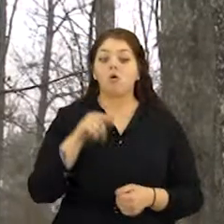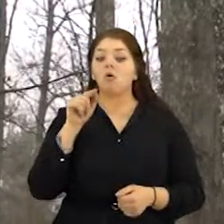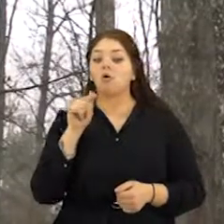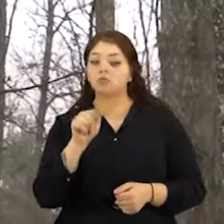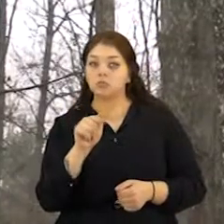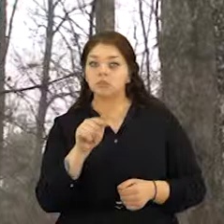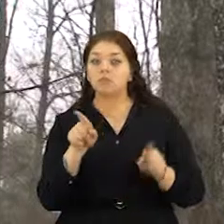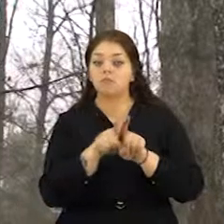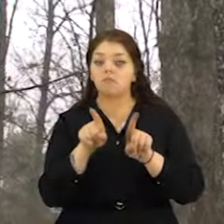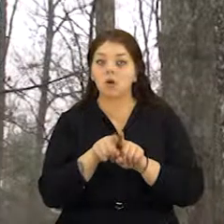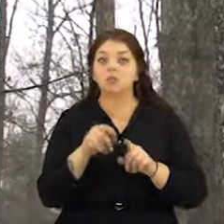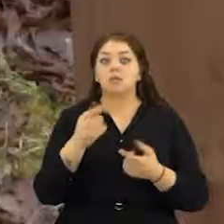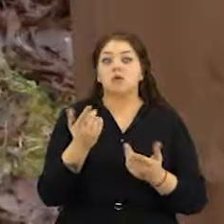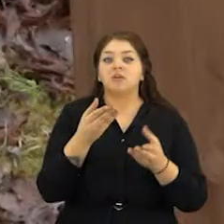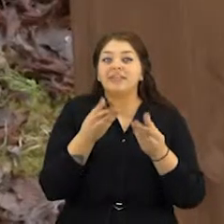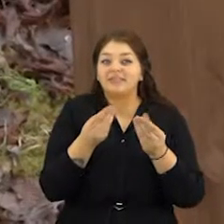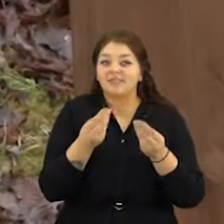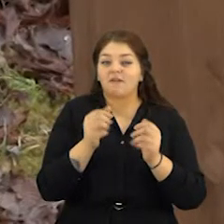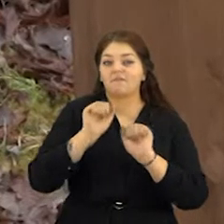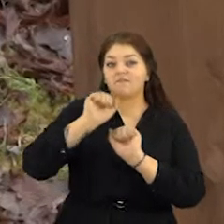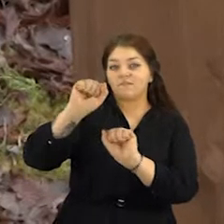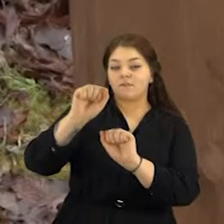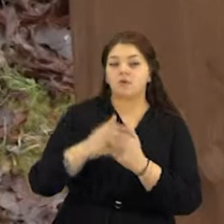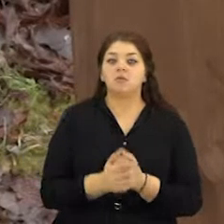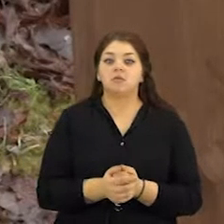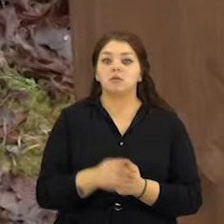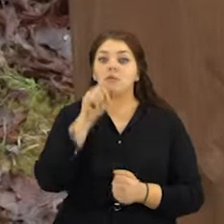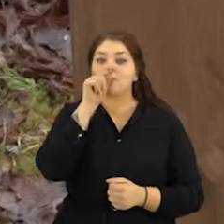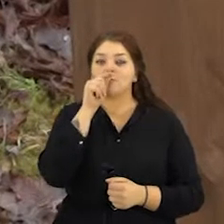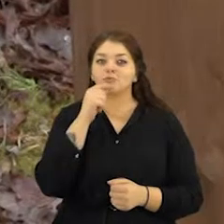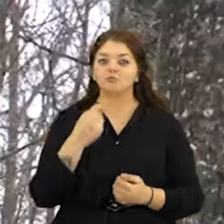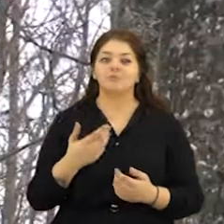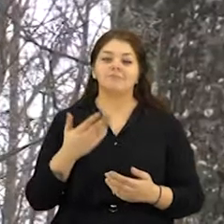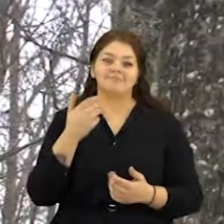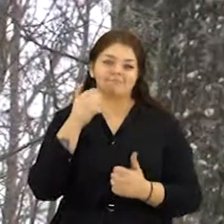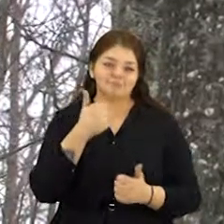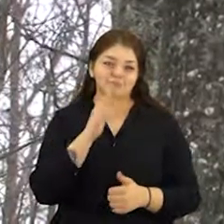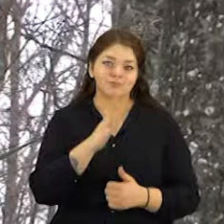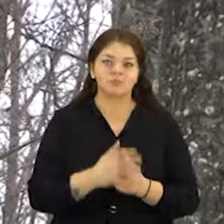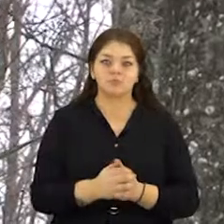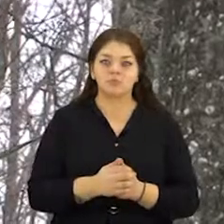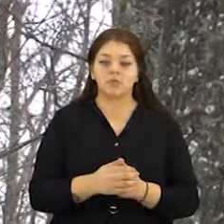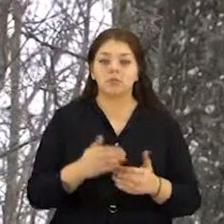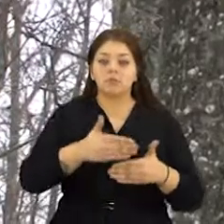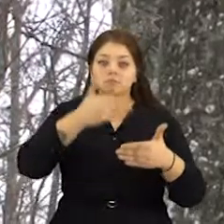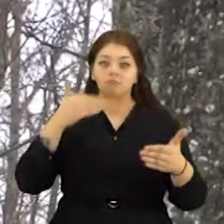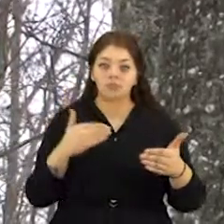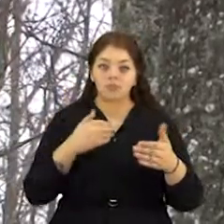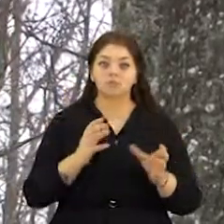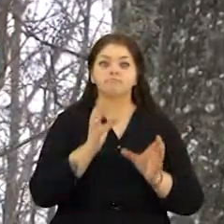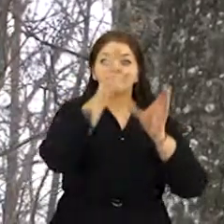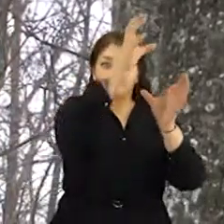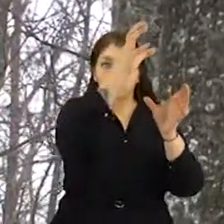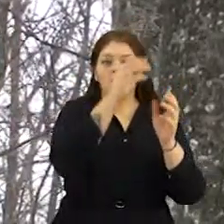lintieji dar padaryti ir taip, kad nesusikauptų dregmė. Taigi paukščiui dar patogiau. Prieš keliant inkilus aplink išpjauto